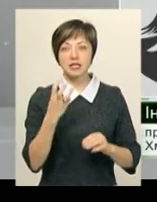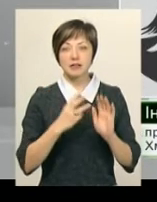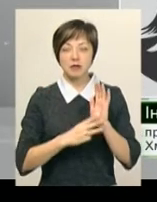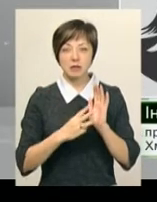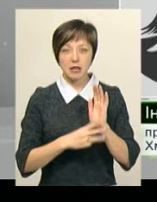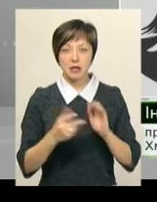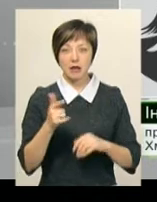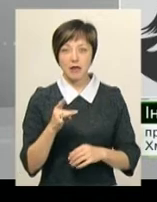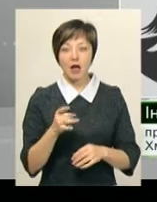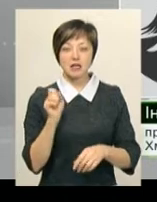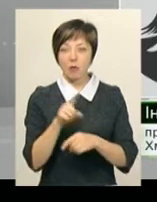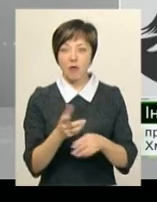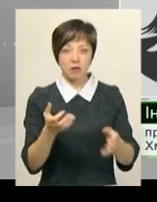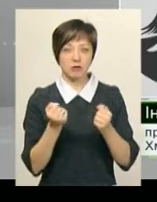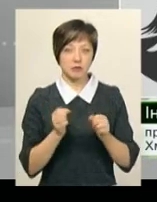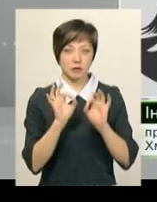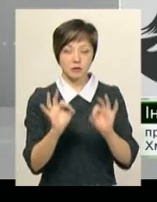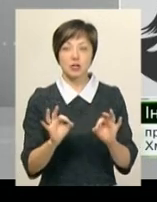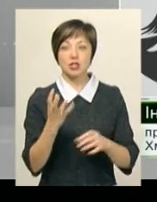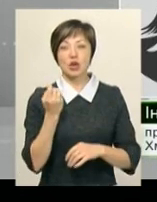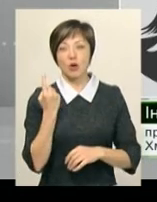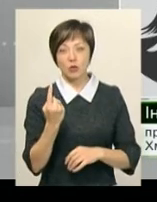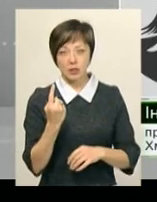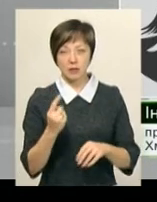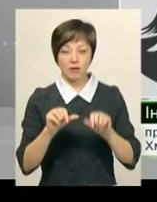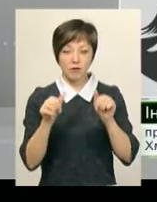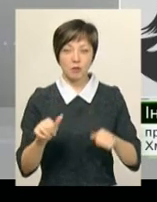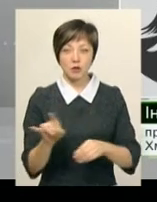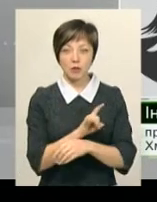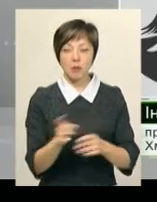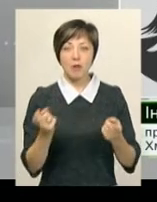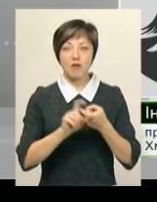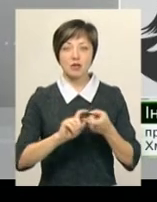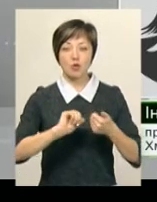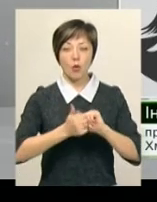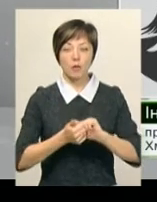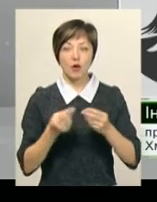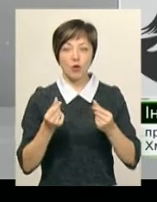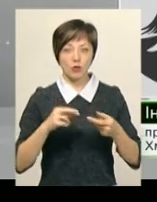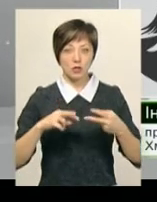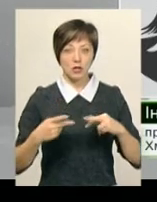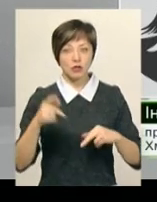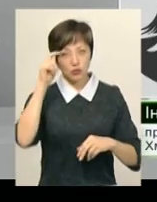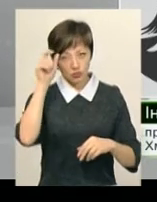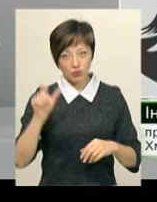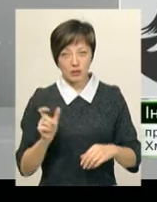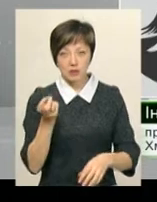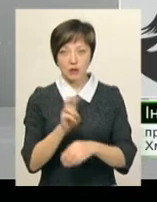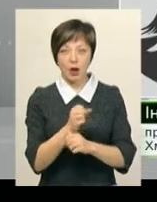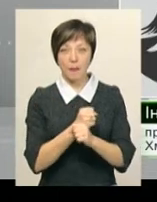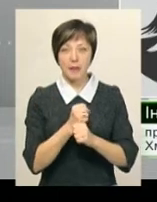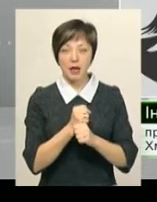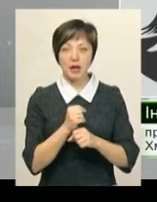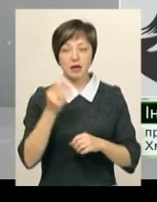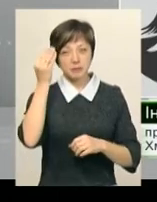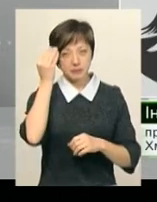замовлену річ так і не отримав. Ще один лід шахральства пов'язаний був з обміном грошових коштів. Чоловік зайшов до опеки